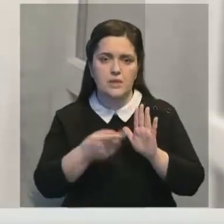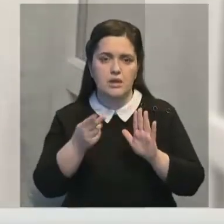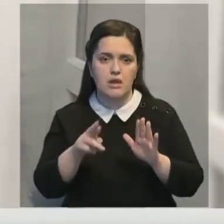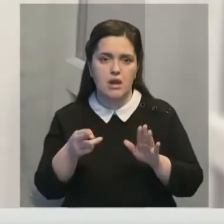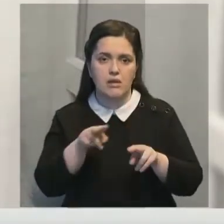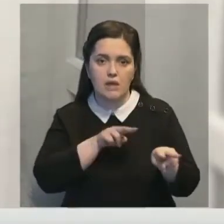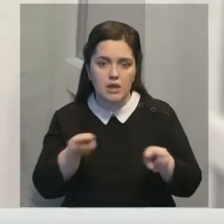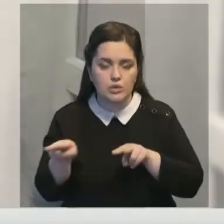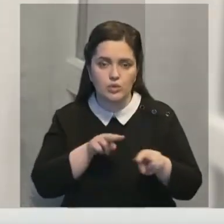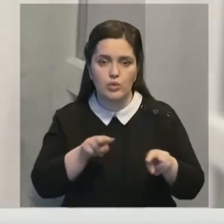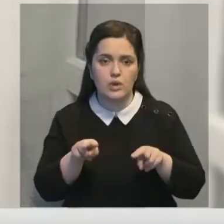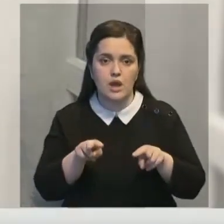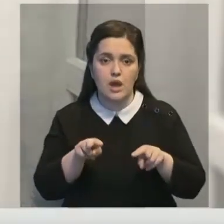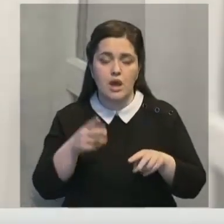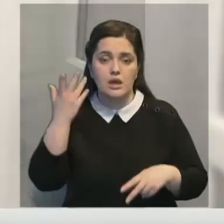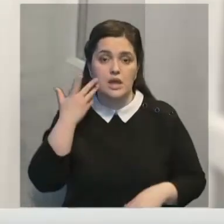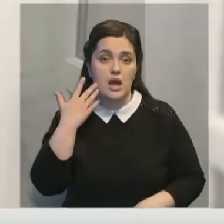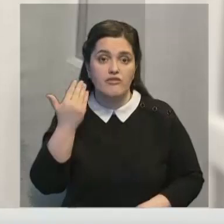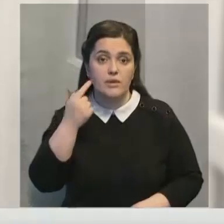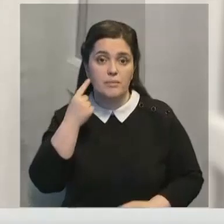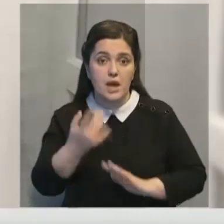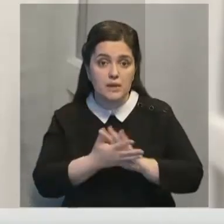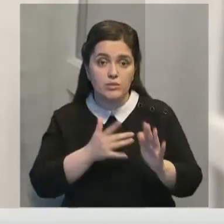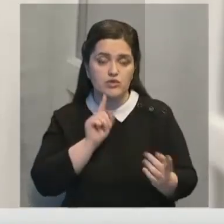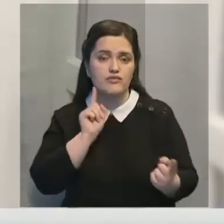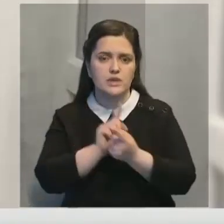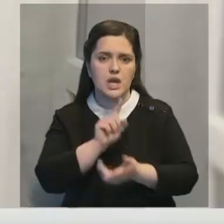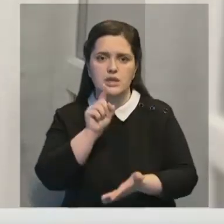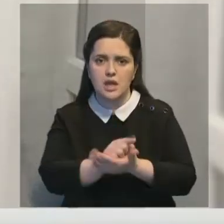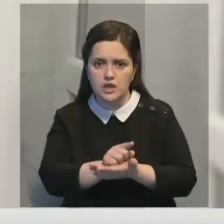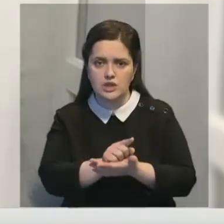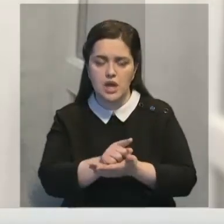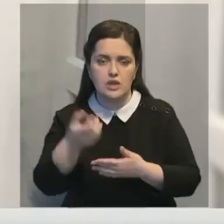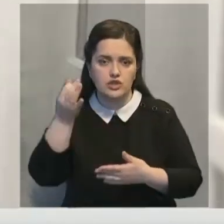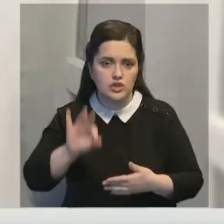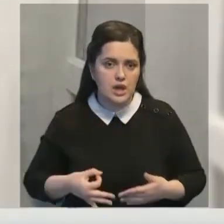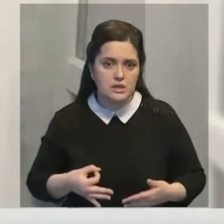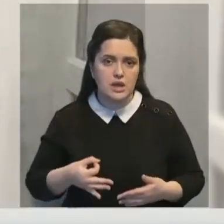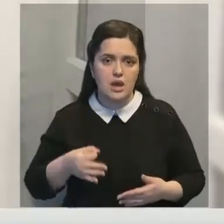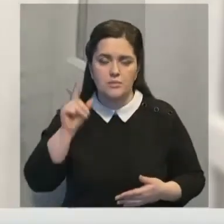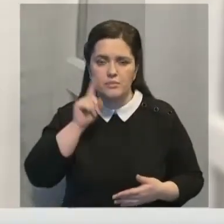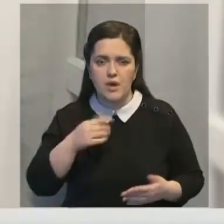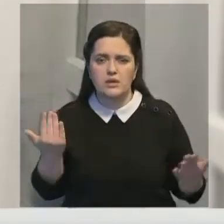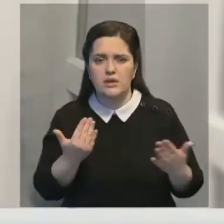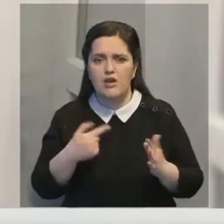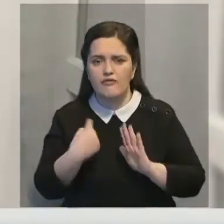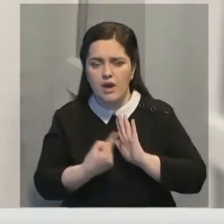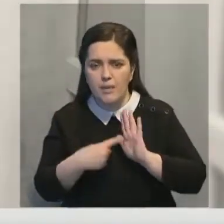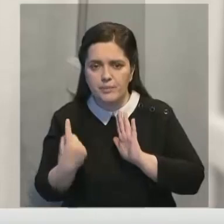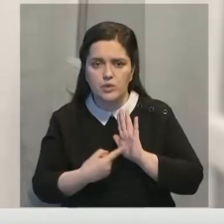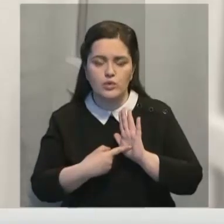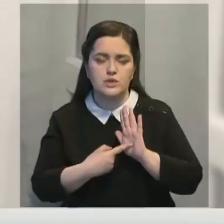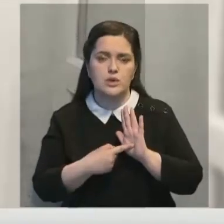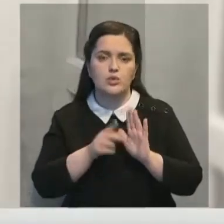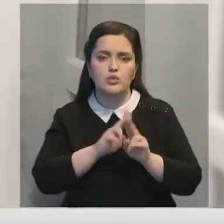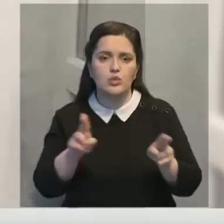контроля. То есть когда вы понимаете, что встреча должна, как часто она должна проходить, какие вопросы затрагивать,